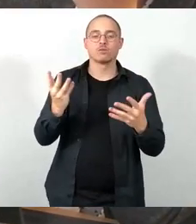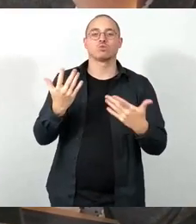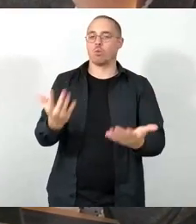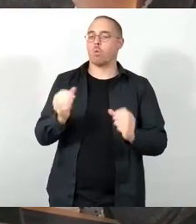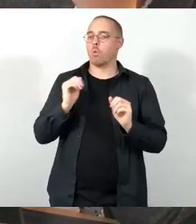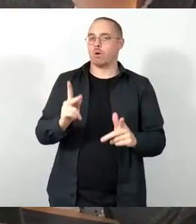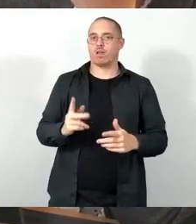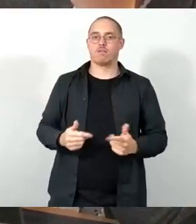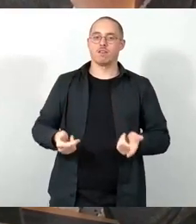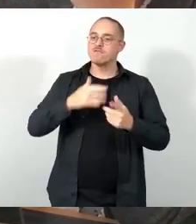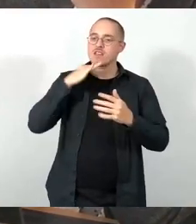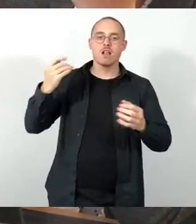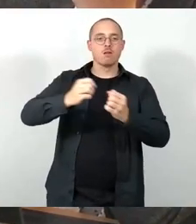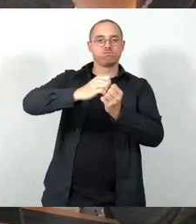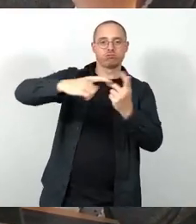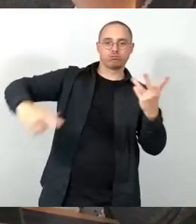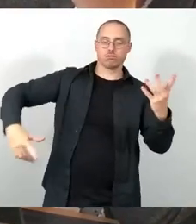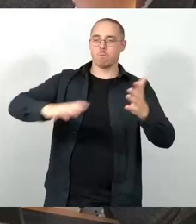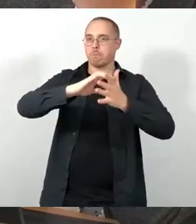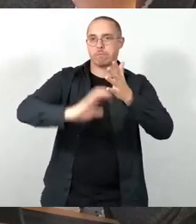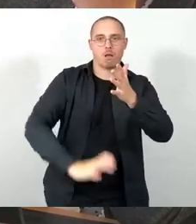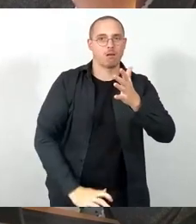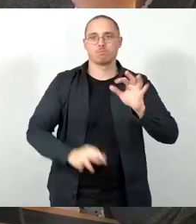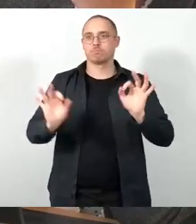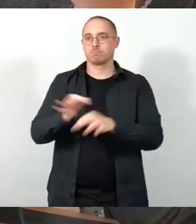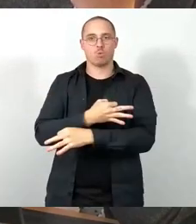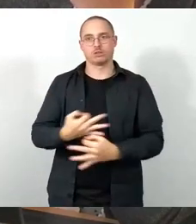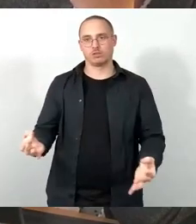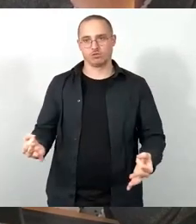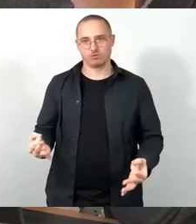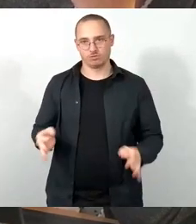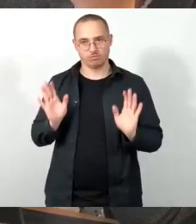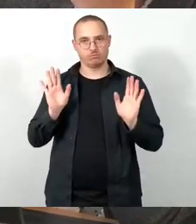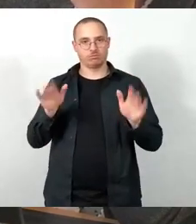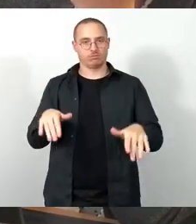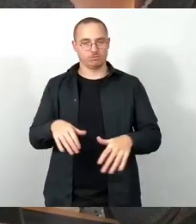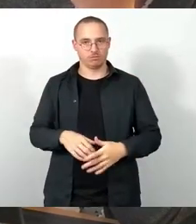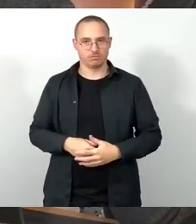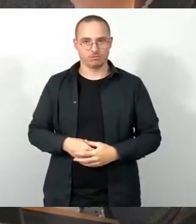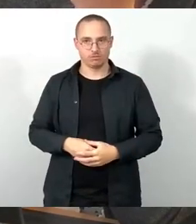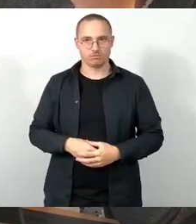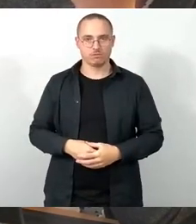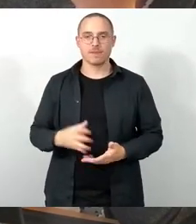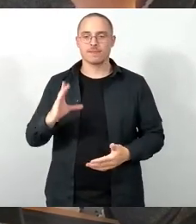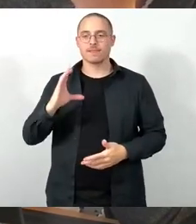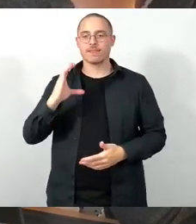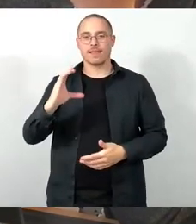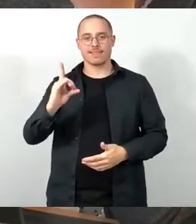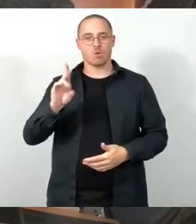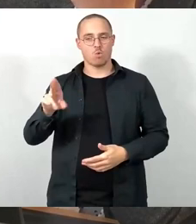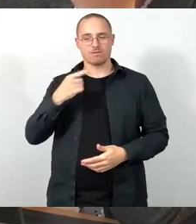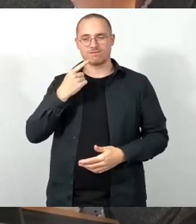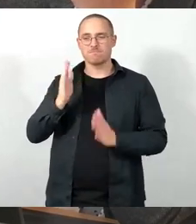dargestellt worden ist. Und vor allen Dingen ist es, ich bitte wirklich die CDU, dass sie diese Mehr, die sie hier